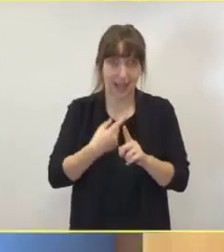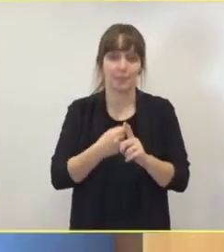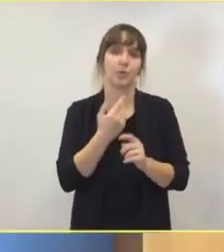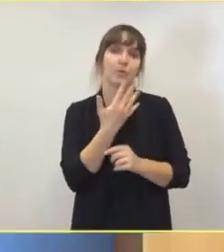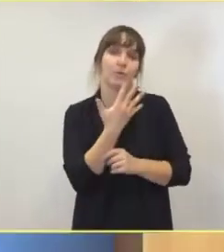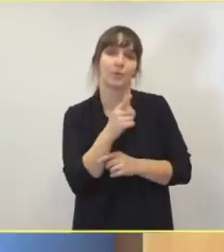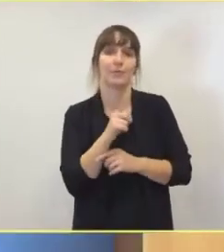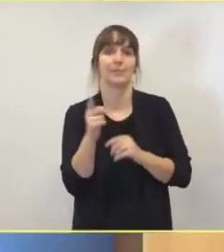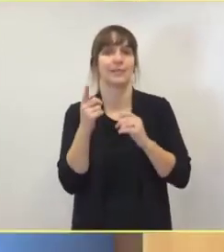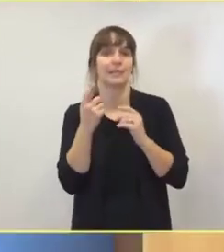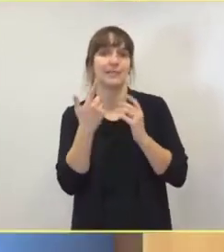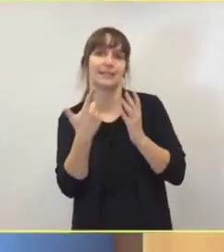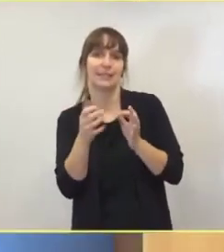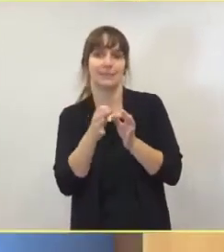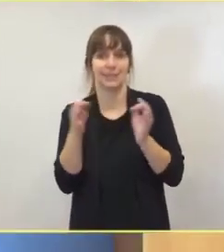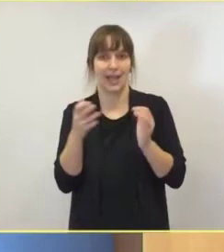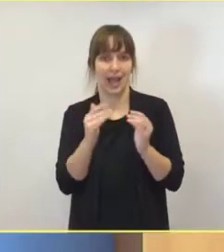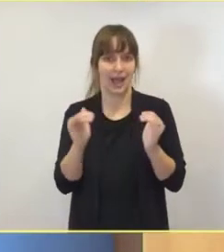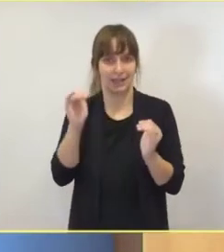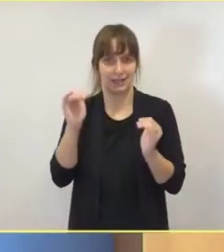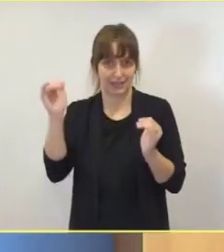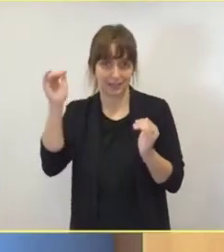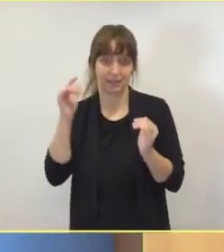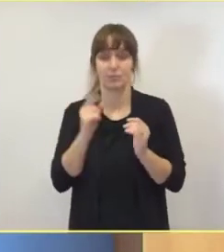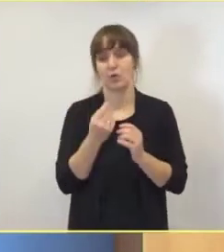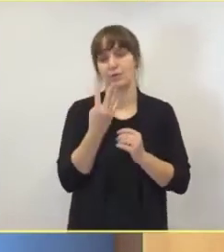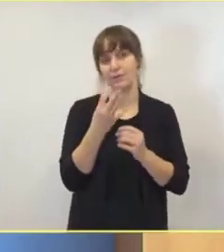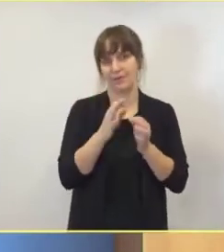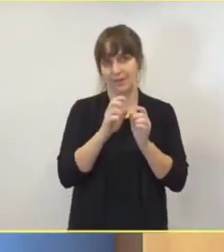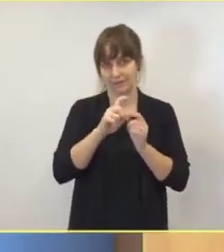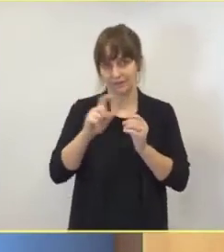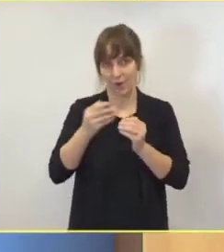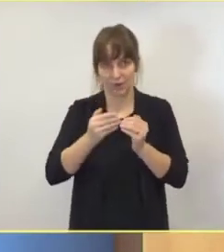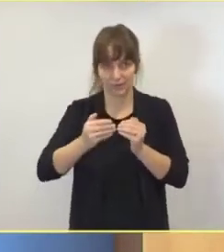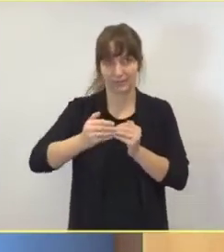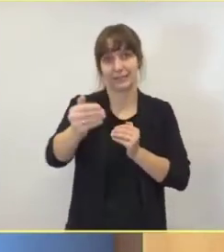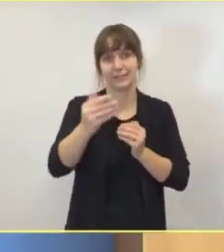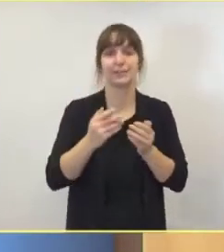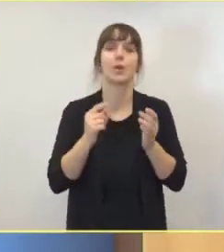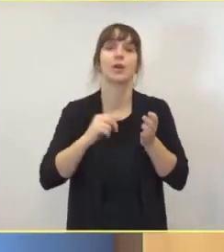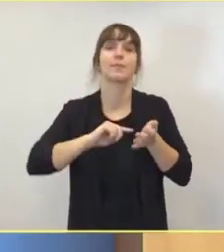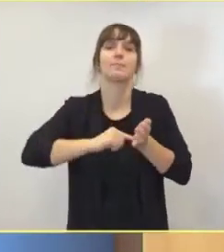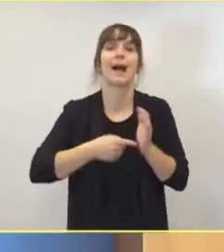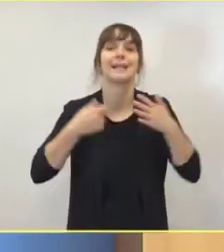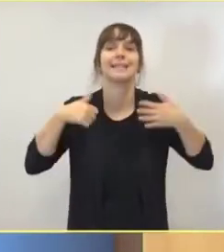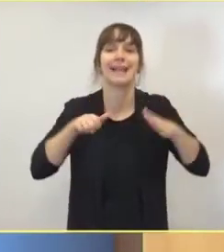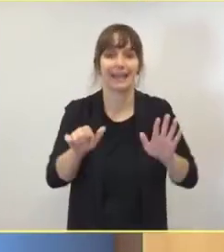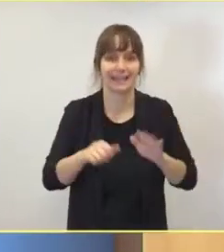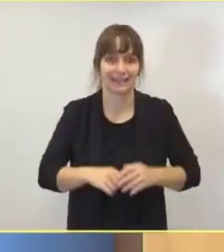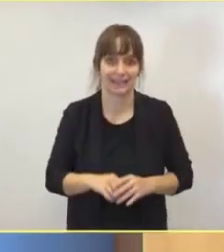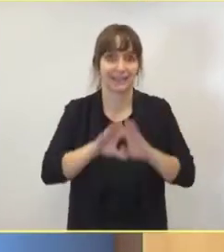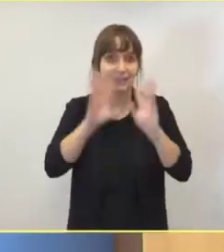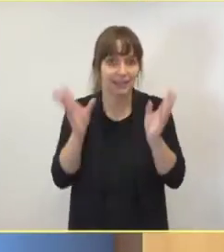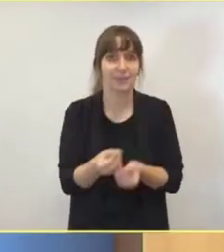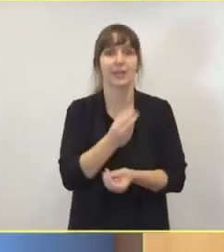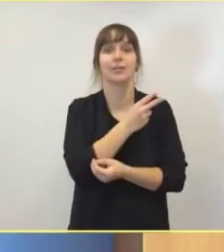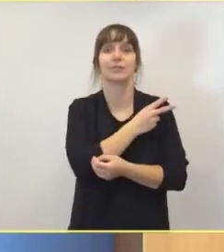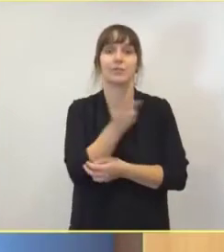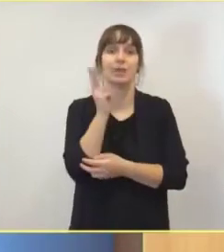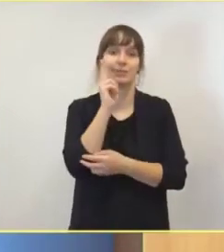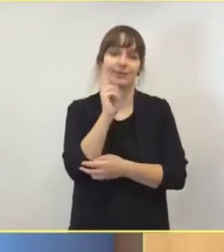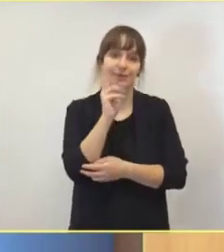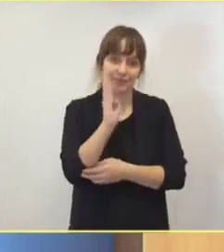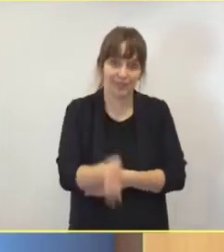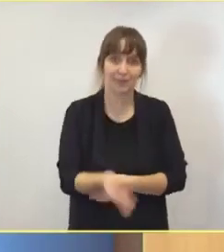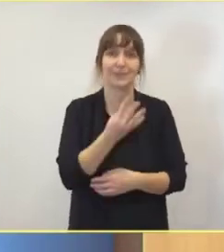wenn wir die sieben Tage zugrunde legen, in vier Wochen einen Faktor 16 anzusetzen. Das heißt, wir haben dann 2.464 Patienten